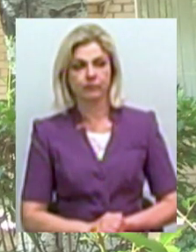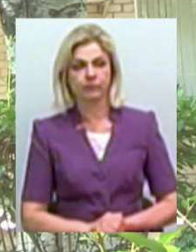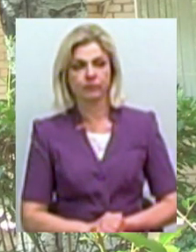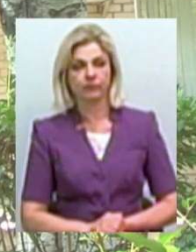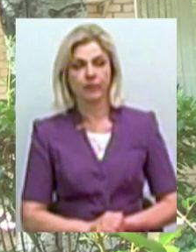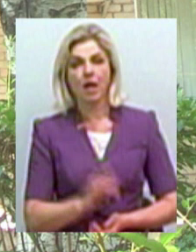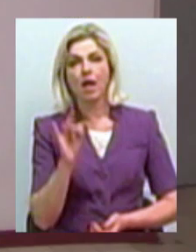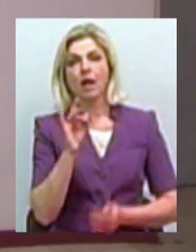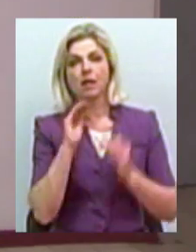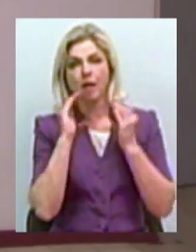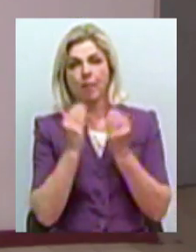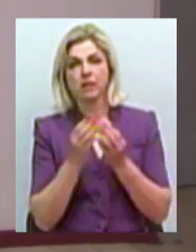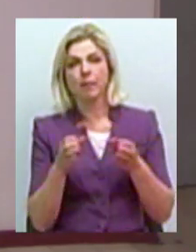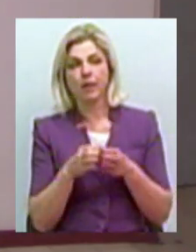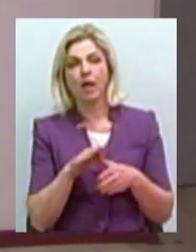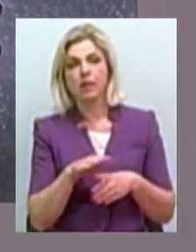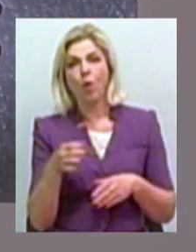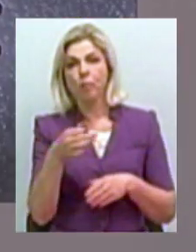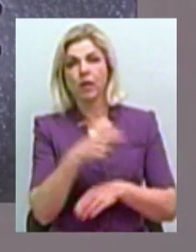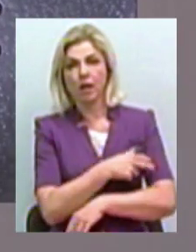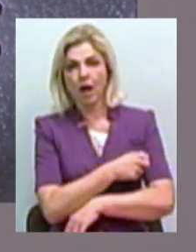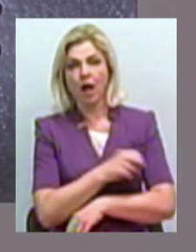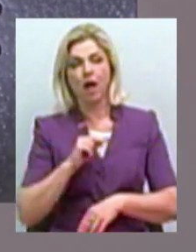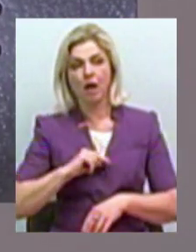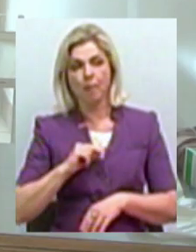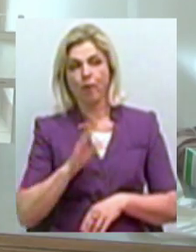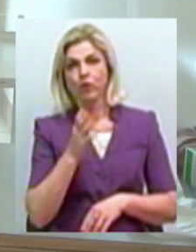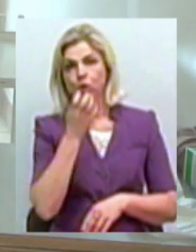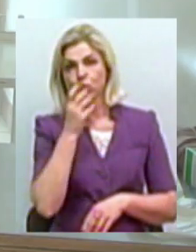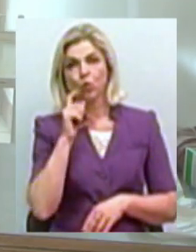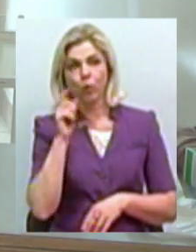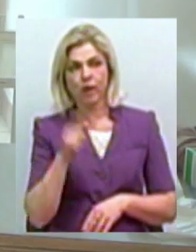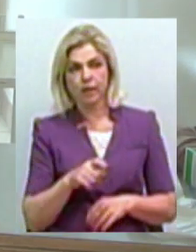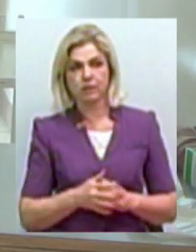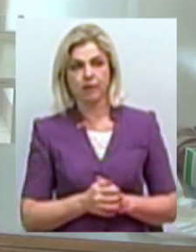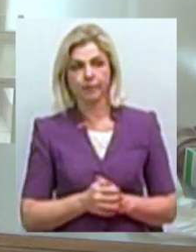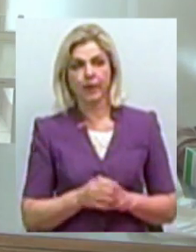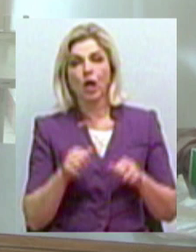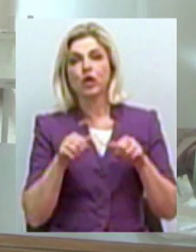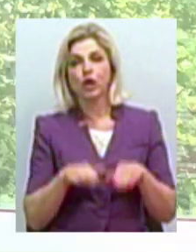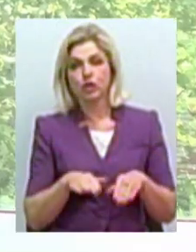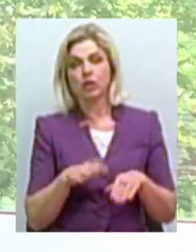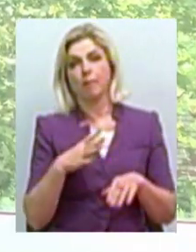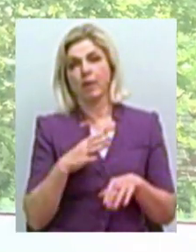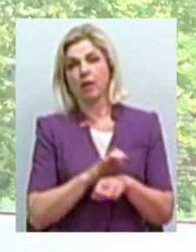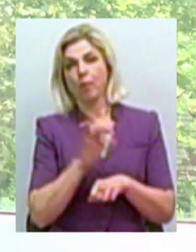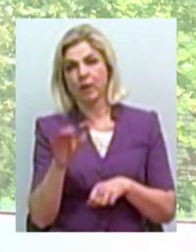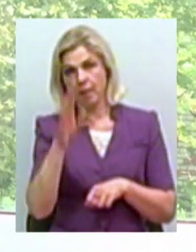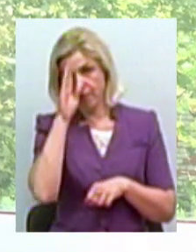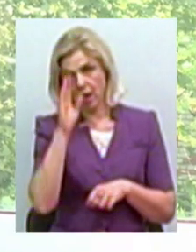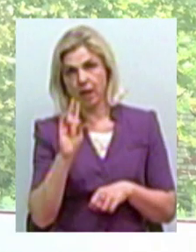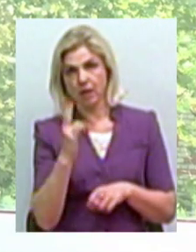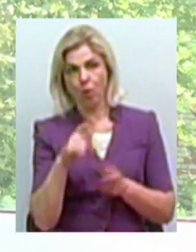Реанімаційна бригада обласної дитячої лікарні працювала з пацієнтем в Южноукраїнську. Прийняли рішення доставити хлопця до Миколаєва.